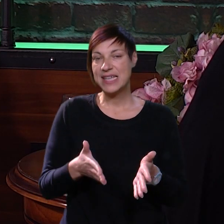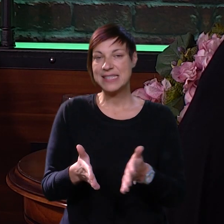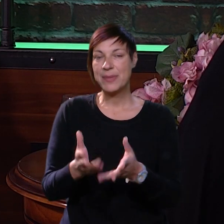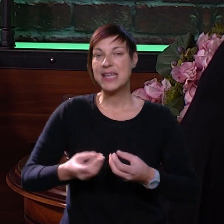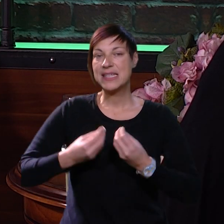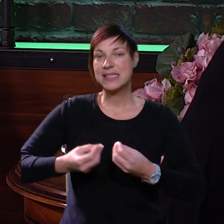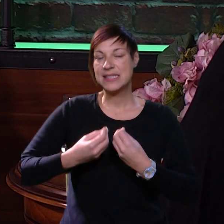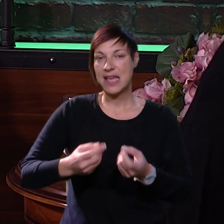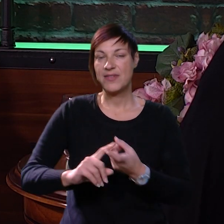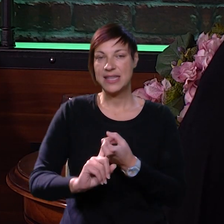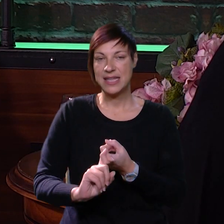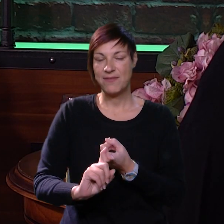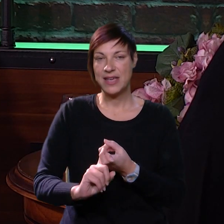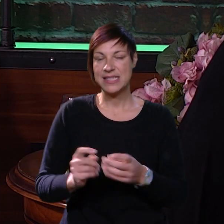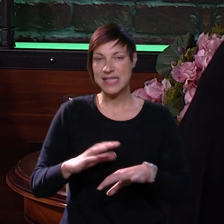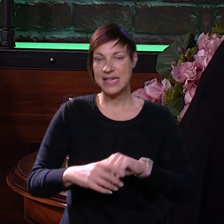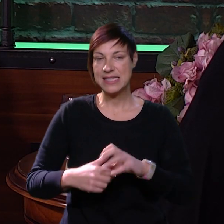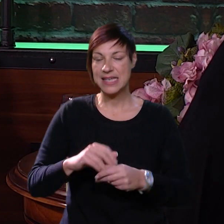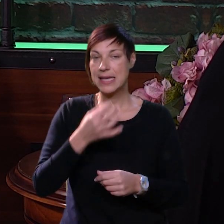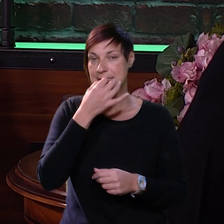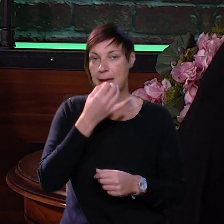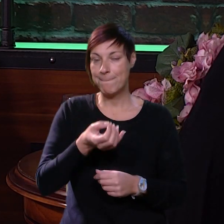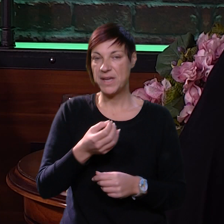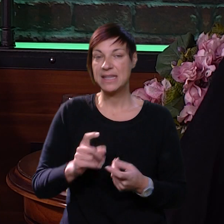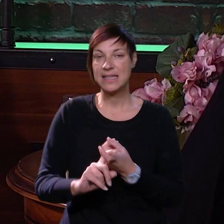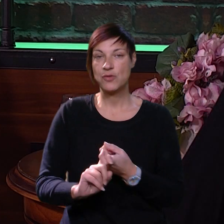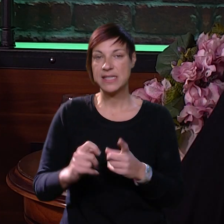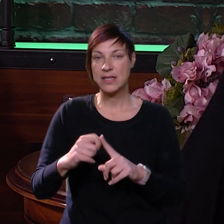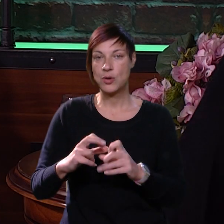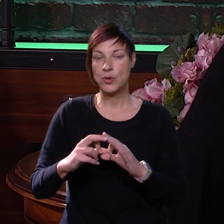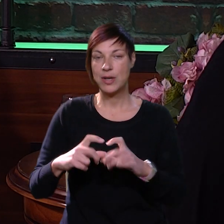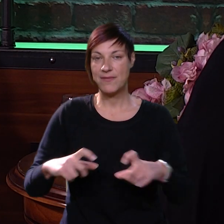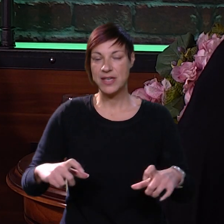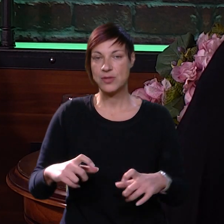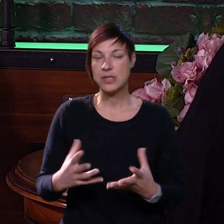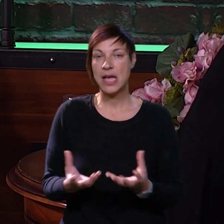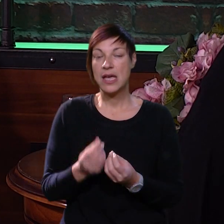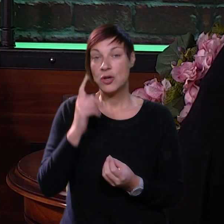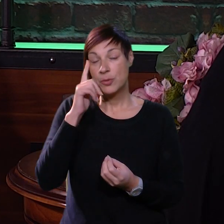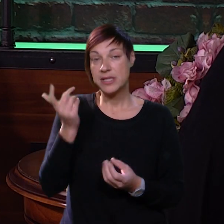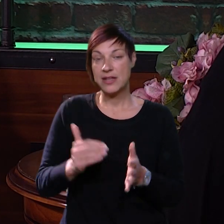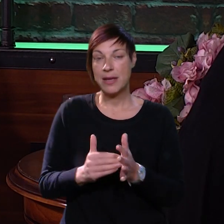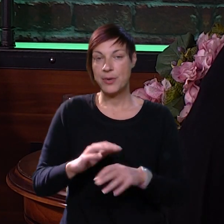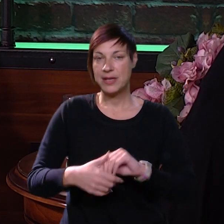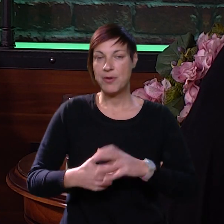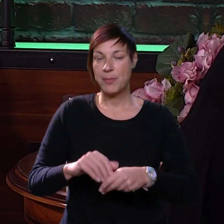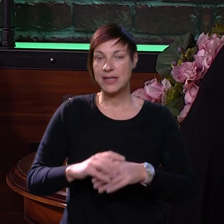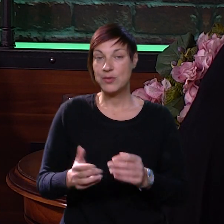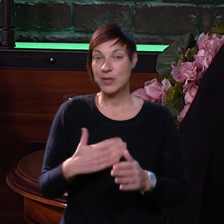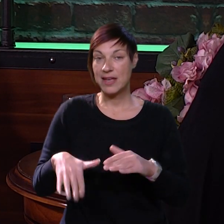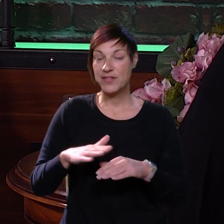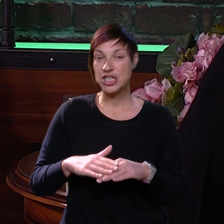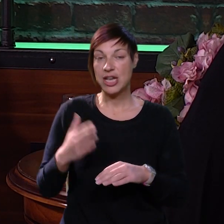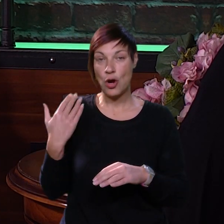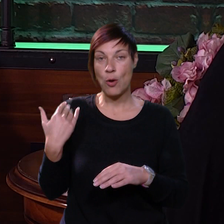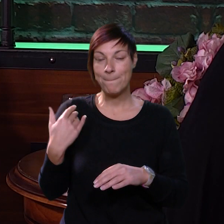smjernice, odnosno savjeti vezano za higijenska pitanja u vezi koronavirusa, dakle oni jako dobro znaju da je potrebno prati ruke